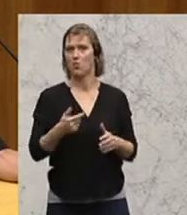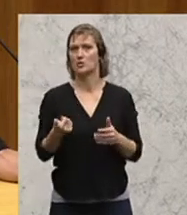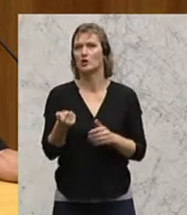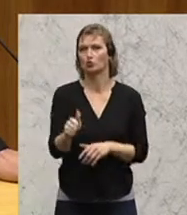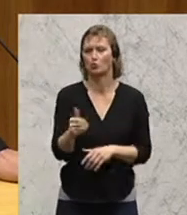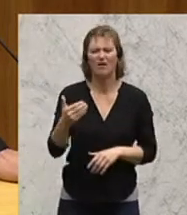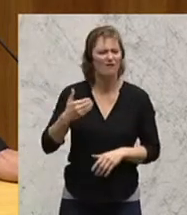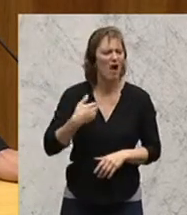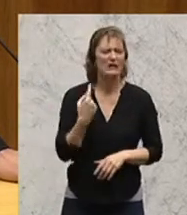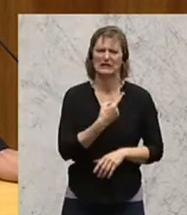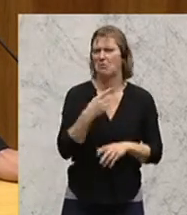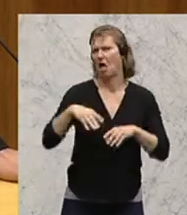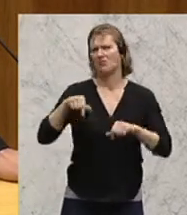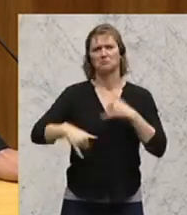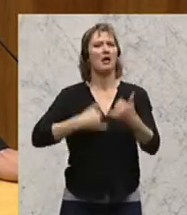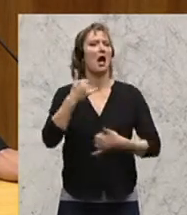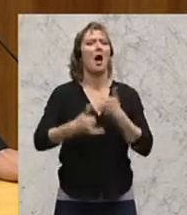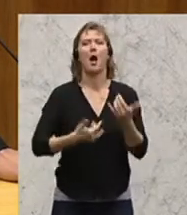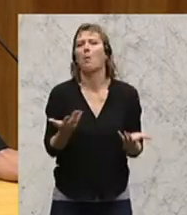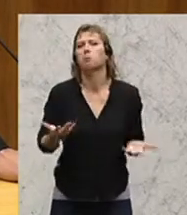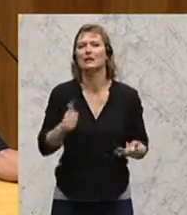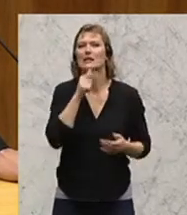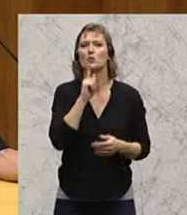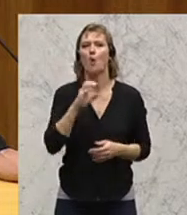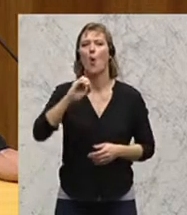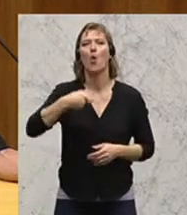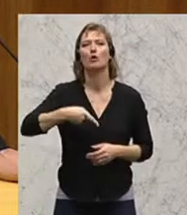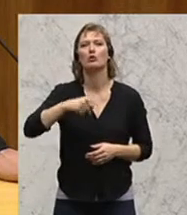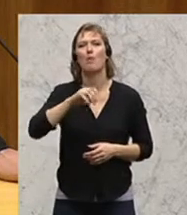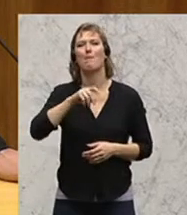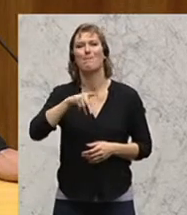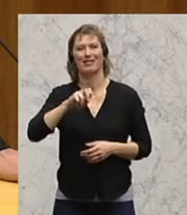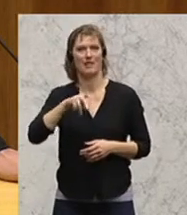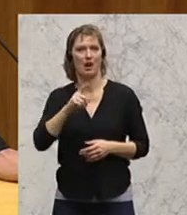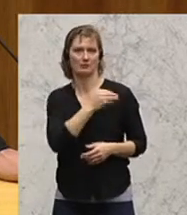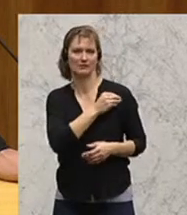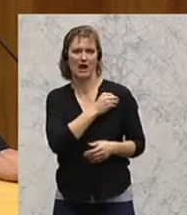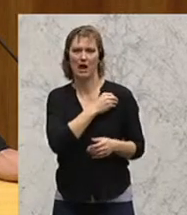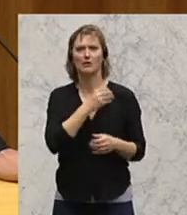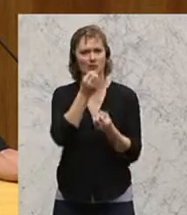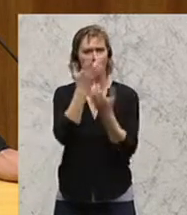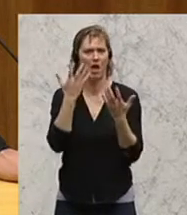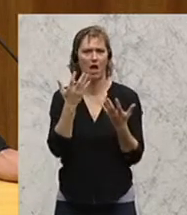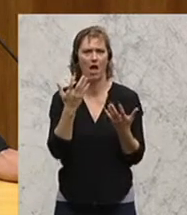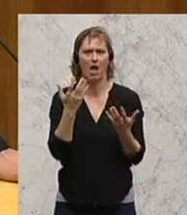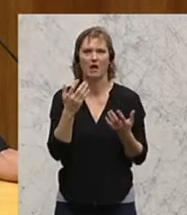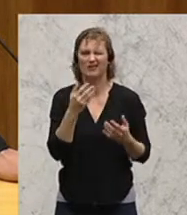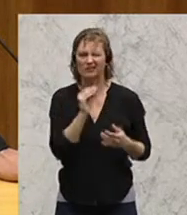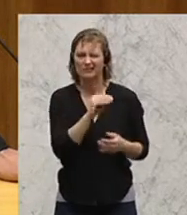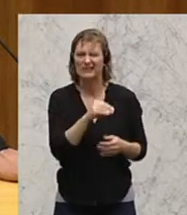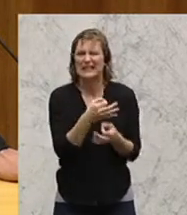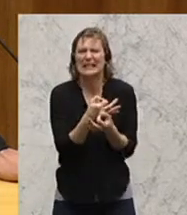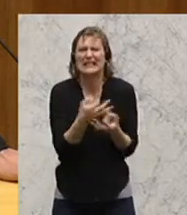Verteidigungsminister am Beginn dieses Jahres nicht nur dem Otto Pendler und mir sehr unmissverständlich signalisiert hat, ich sage euch